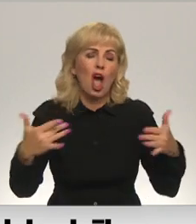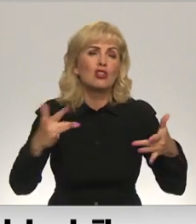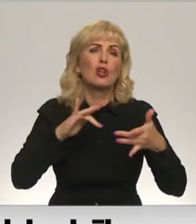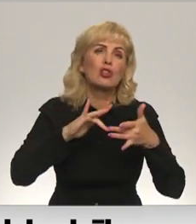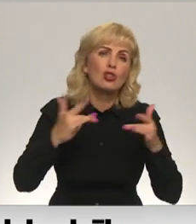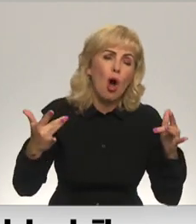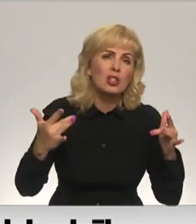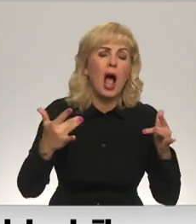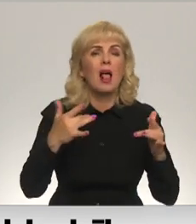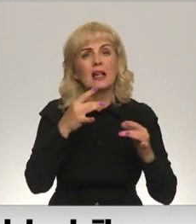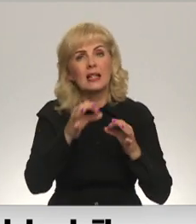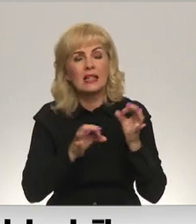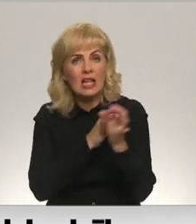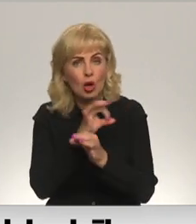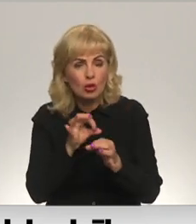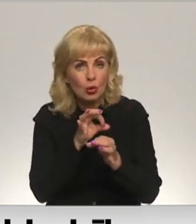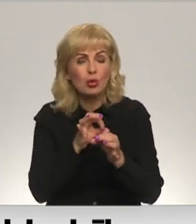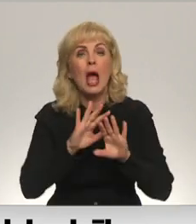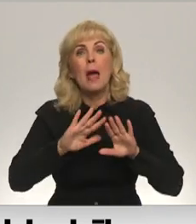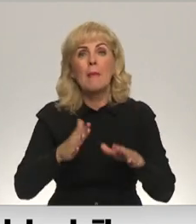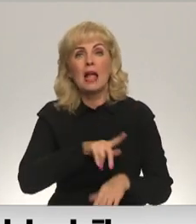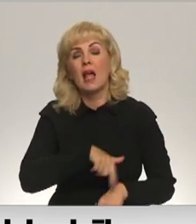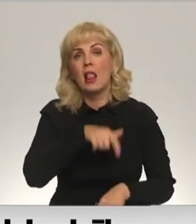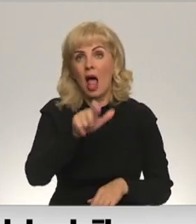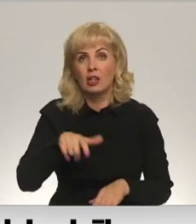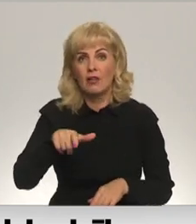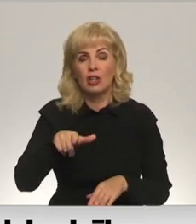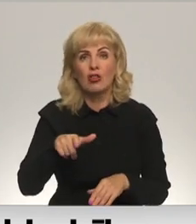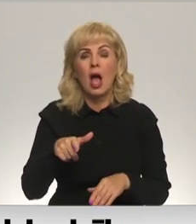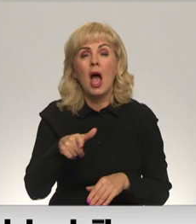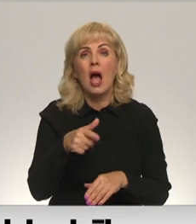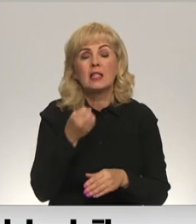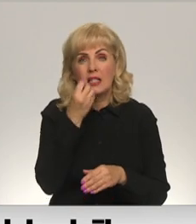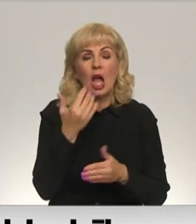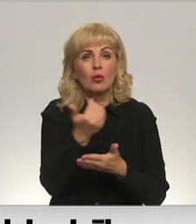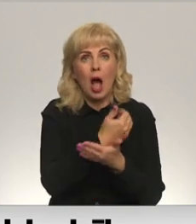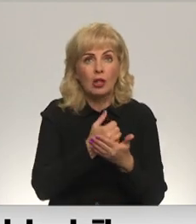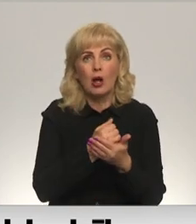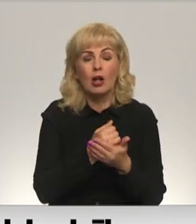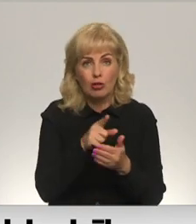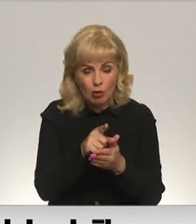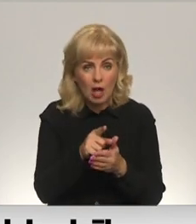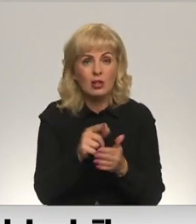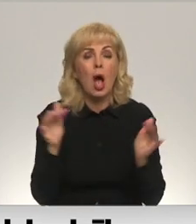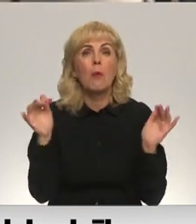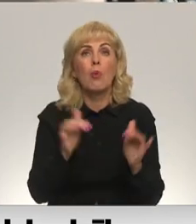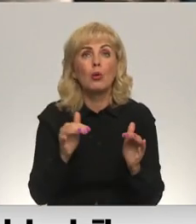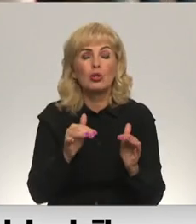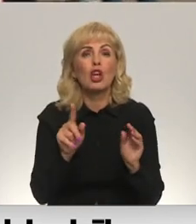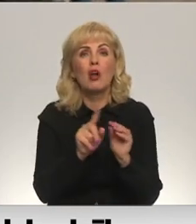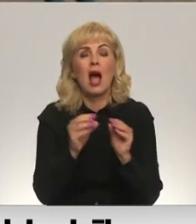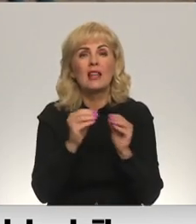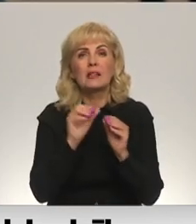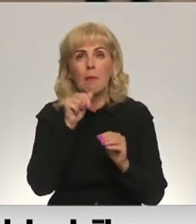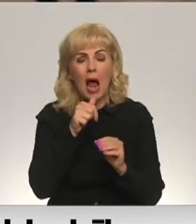tīku diskusijās gan citvietu. Tikmēr latvieši atkārtotu ziedu nolikšanu pulcējušanos un svinību 10. maijā uztvēra kā spļāvienas sejā.